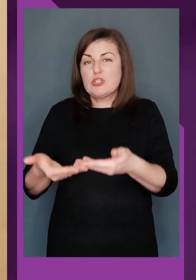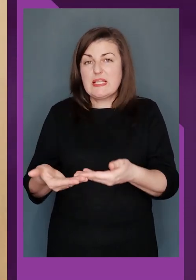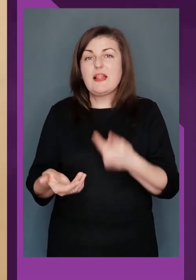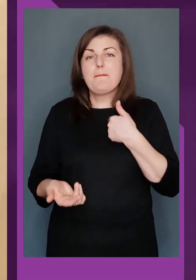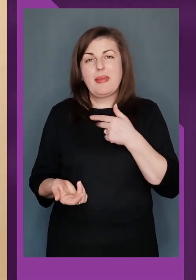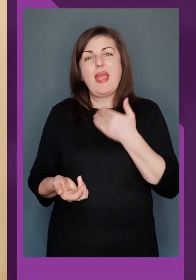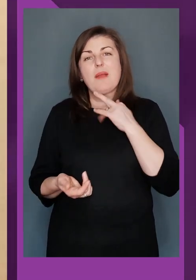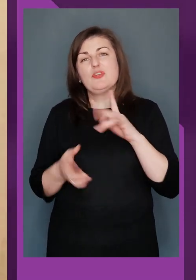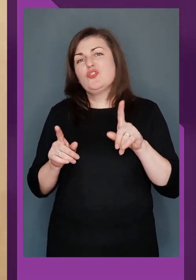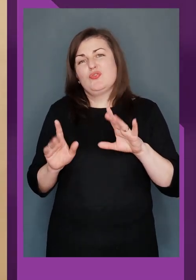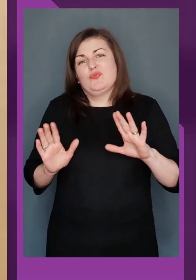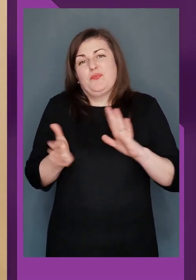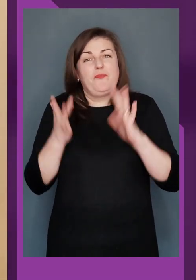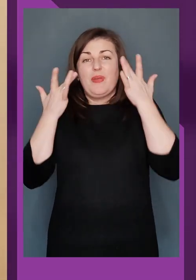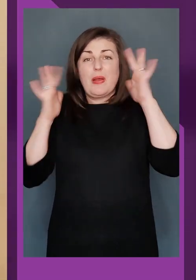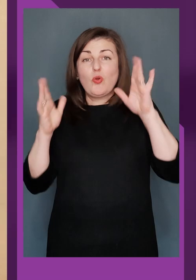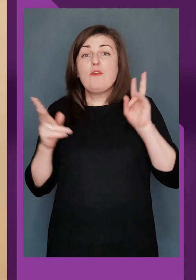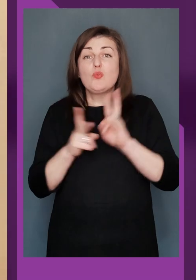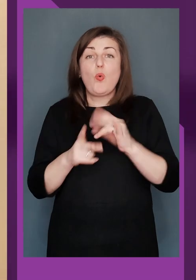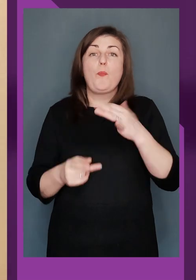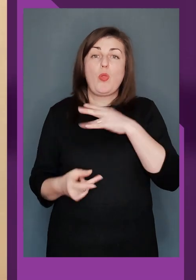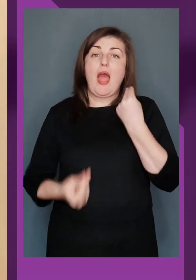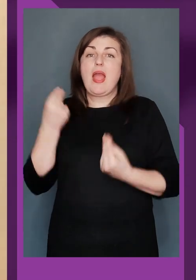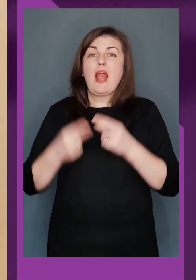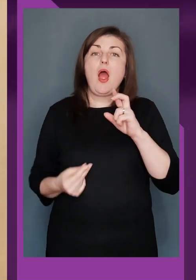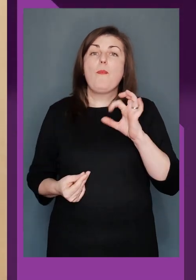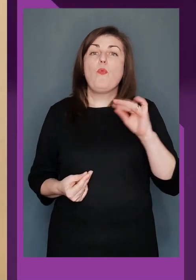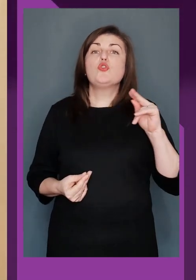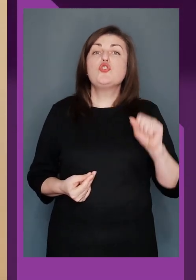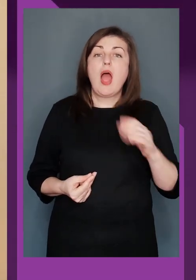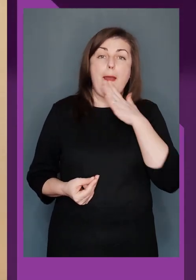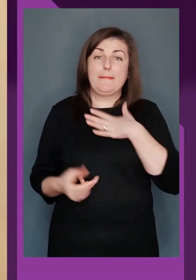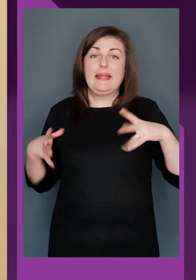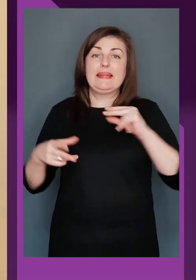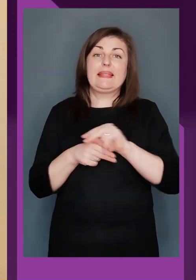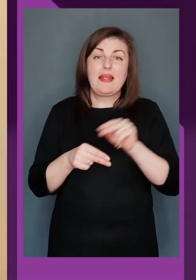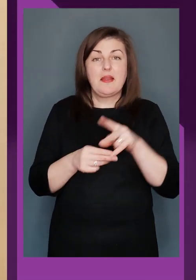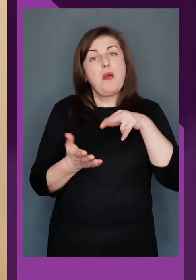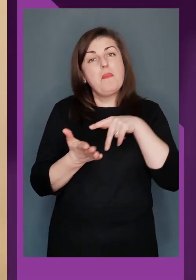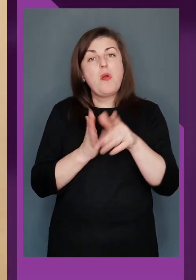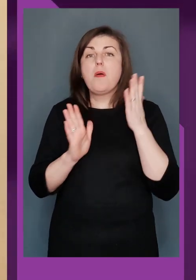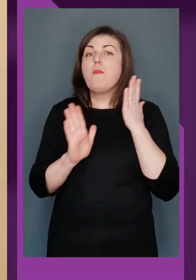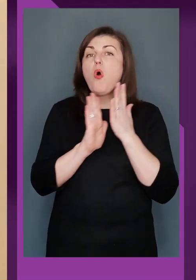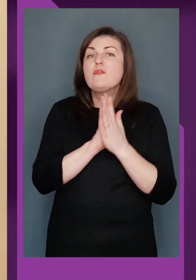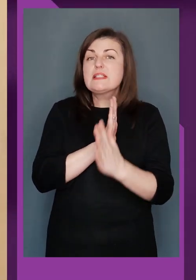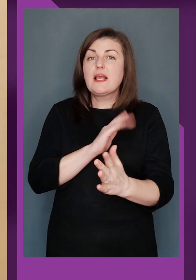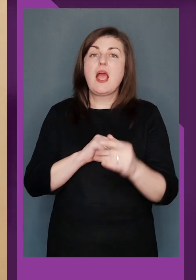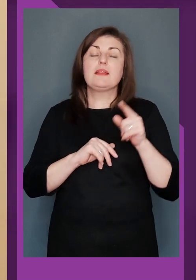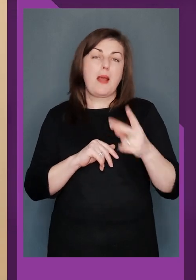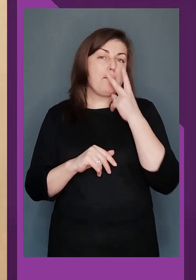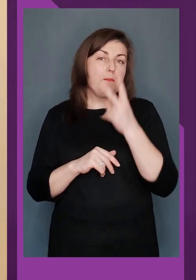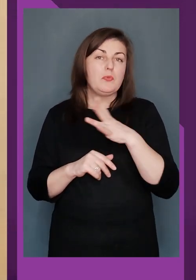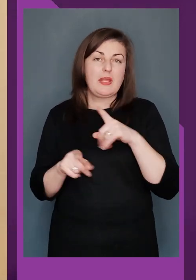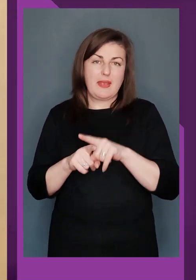Нас запросили, ми якби чисто випадково зустрілися, була гра боча, і мій тренер проходила повз,